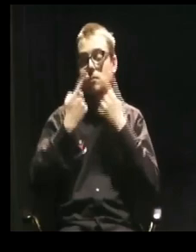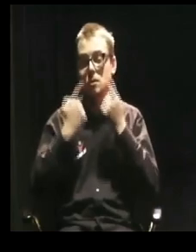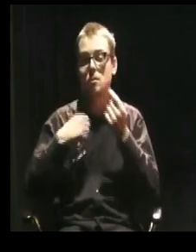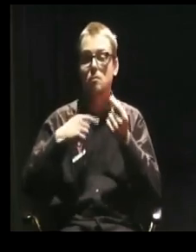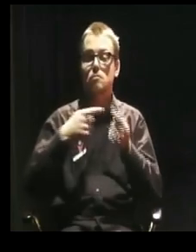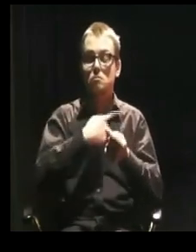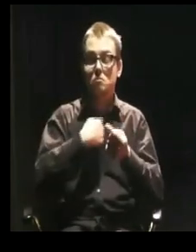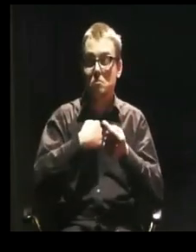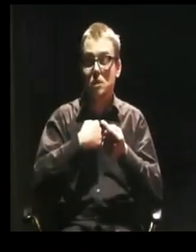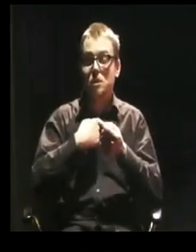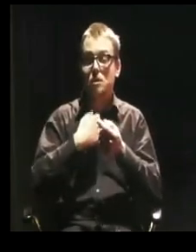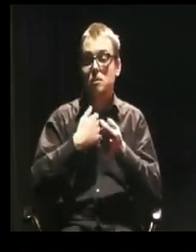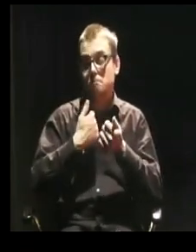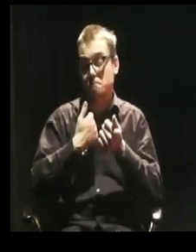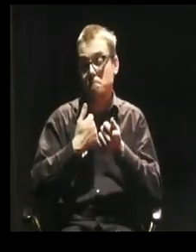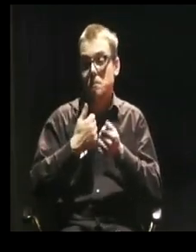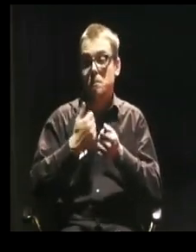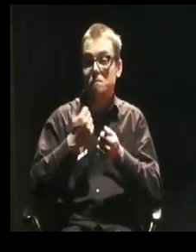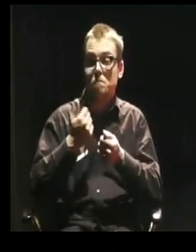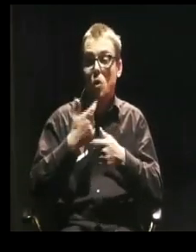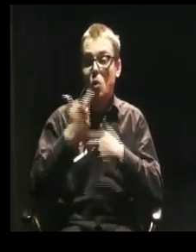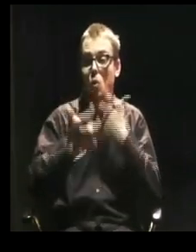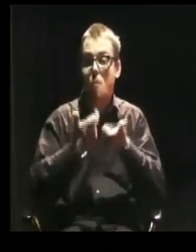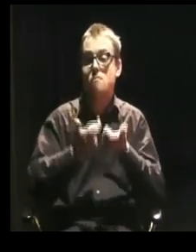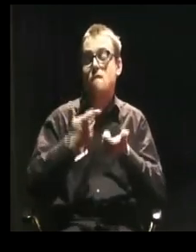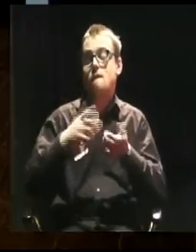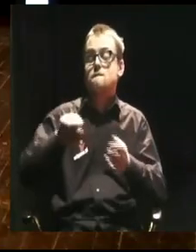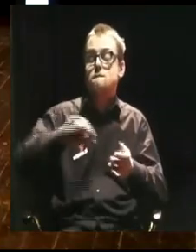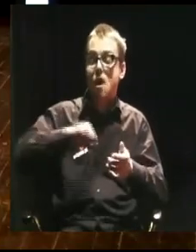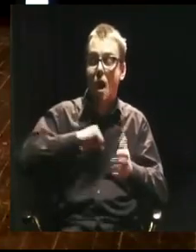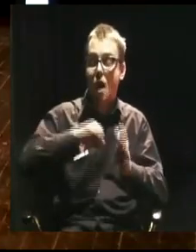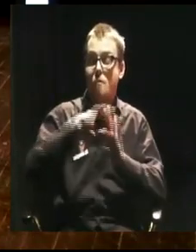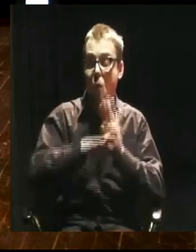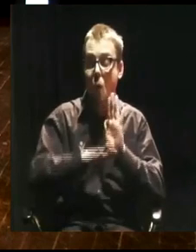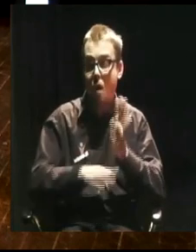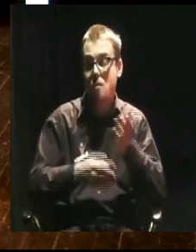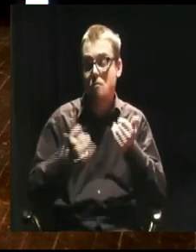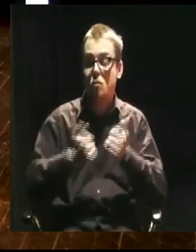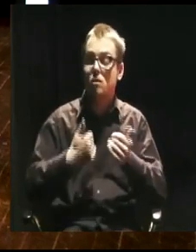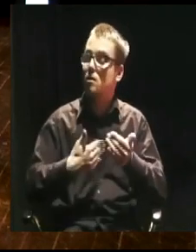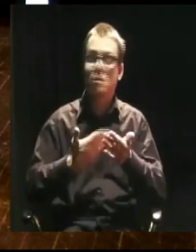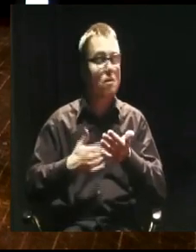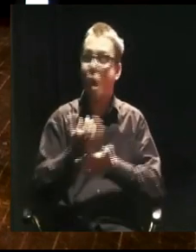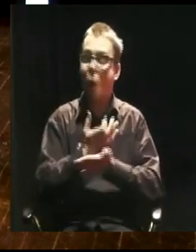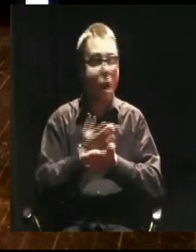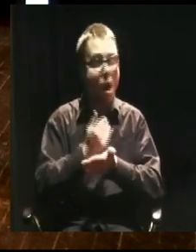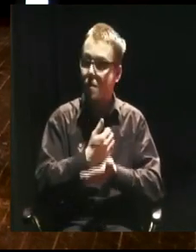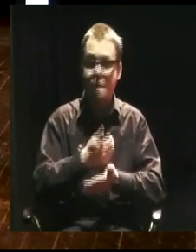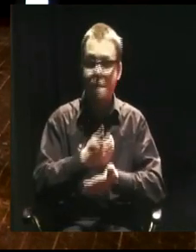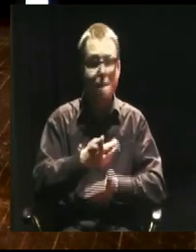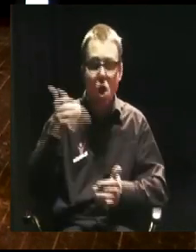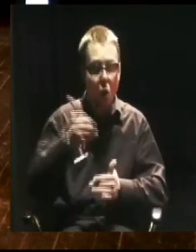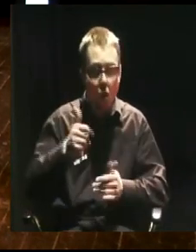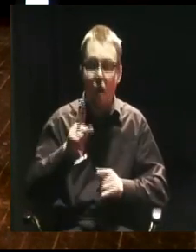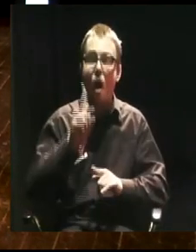robili do emerytury i może nie kupimy sobie za to samochodów, chociaż fajnie by było. Ale chyba znaleźliśmy jakiś patent, żeby ludziom przekazywać fajne